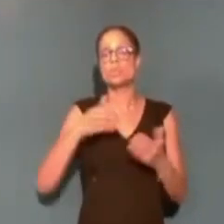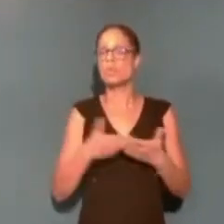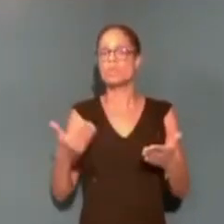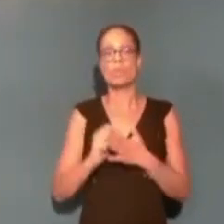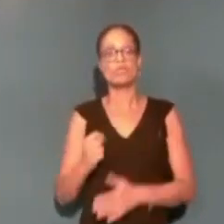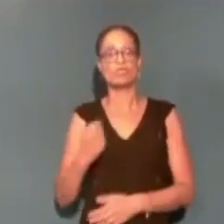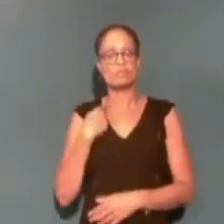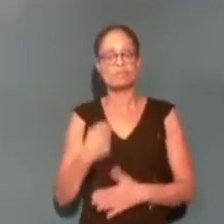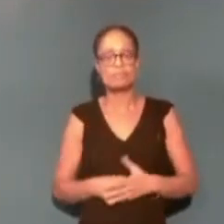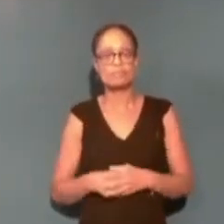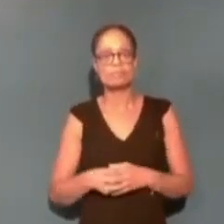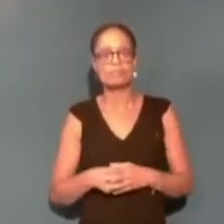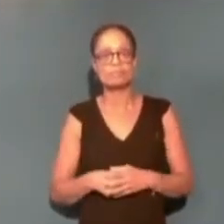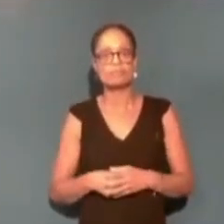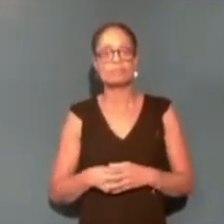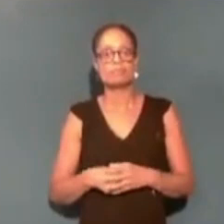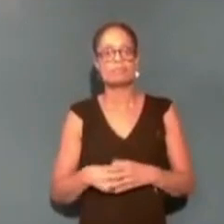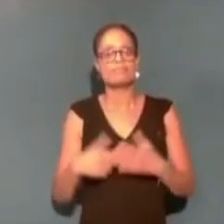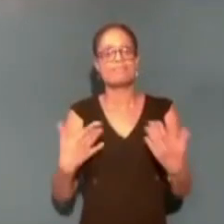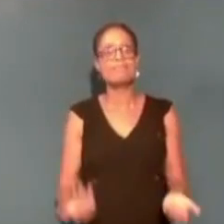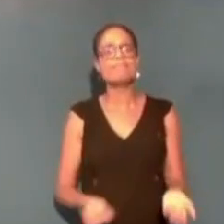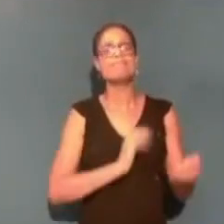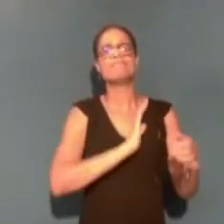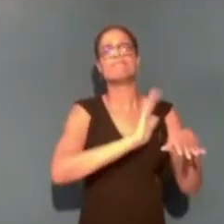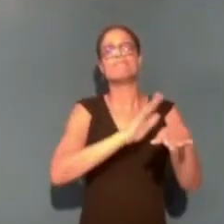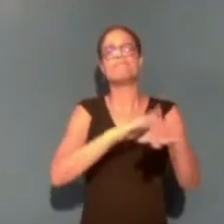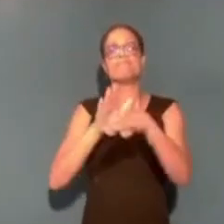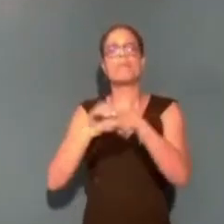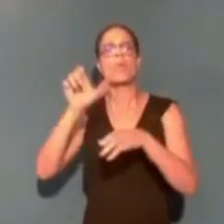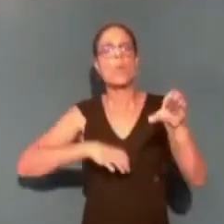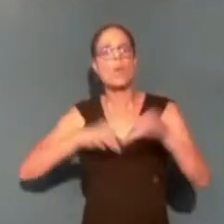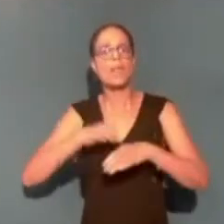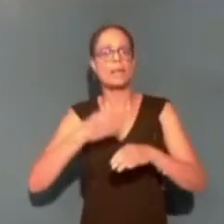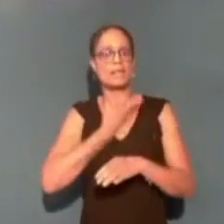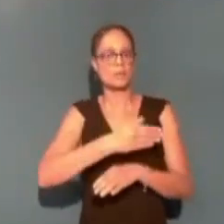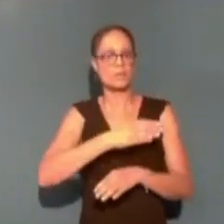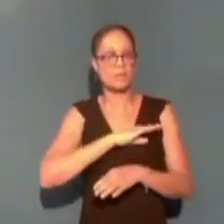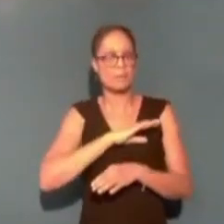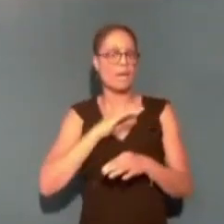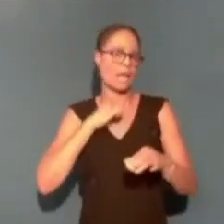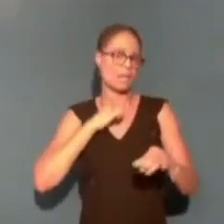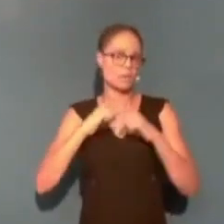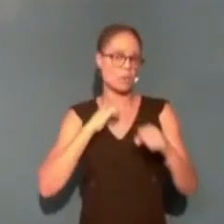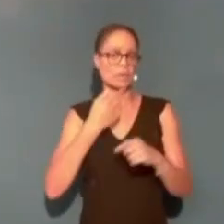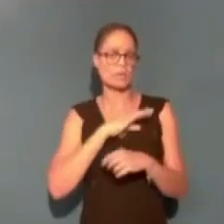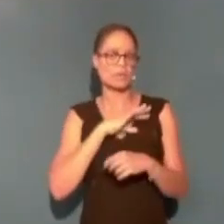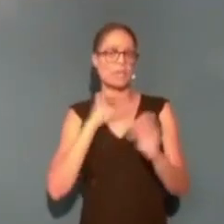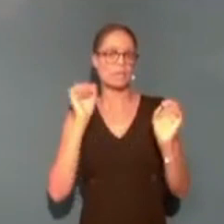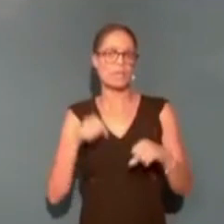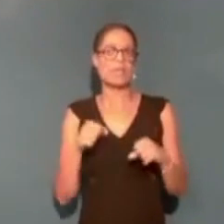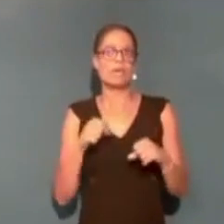Donc, moi, j'en appelle à tous les collègues qui ont ça en responsabilité pour qu'on améliore parce que ça va être un frein